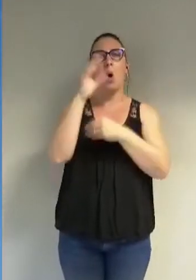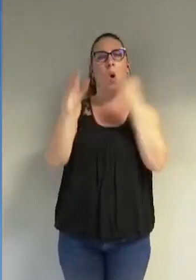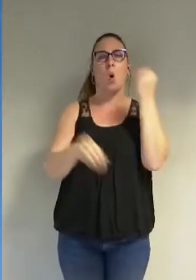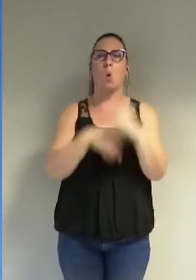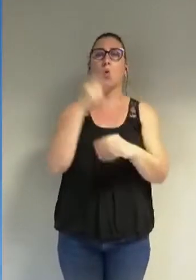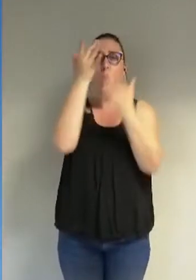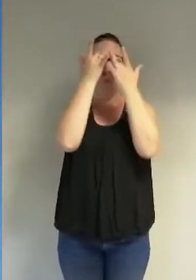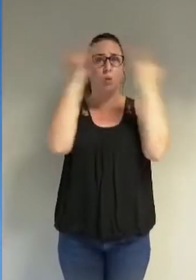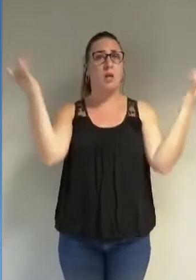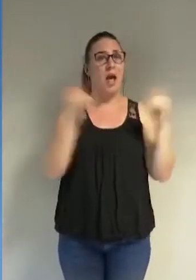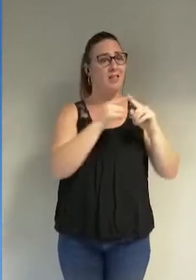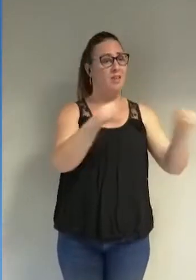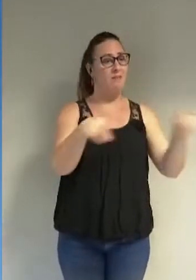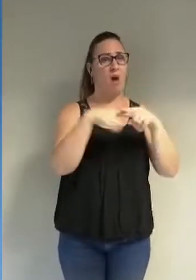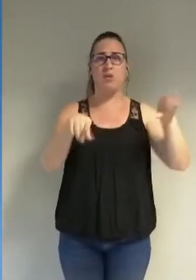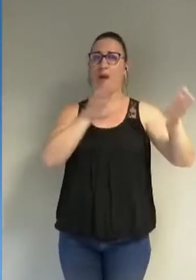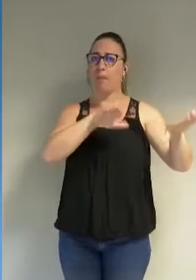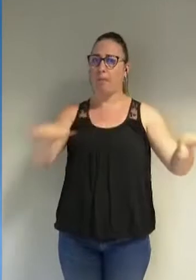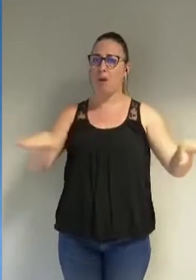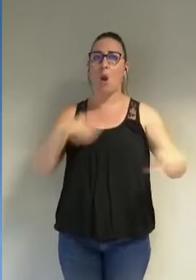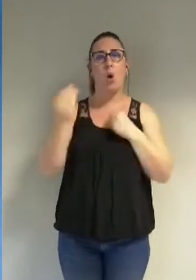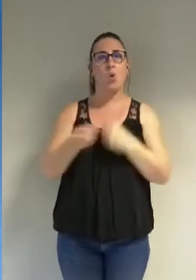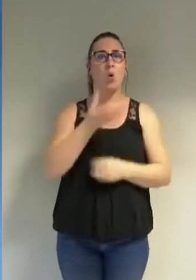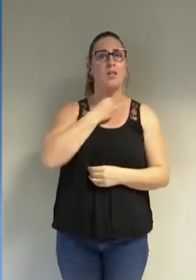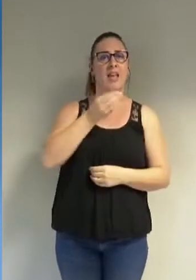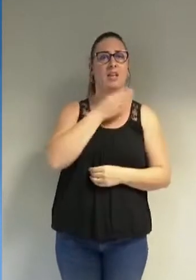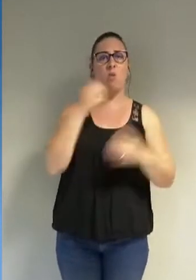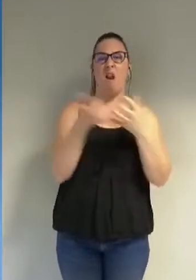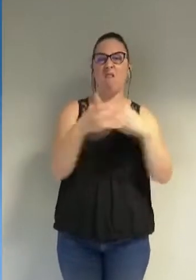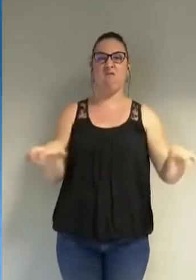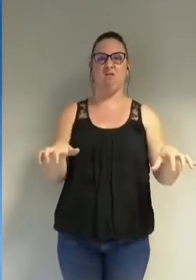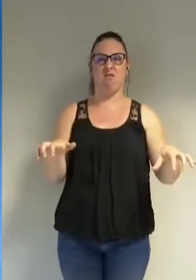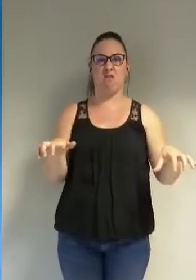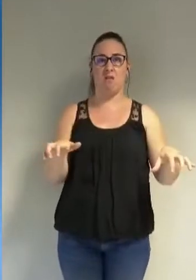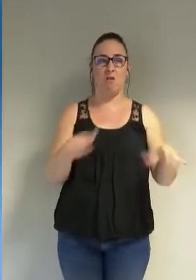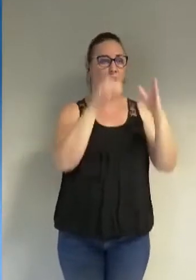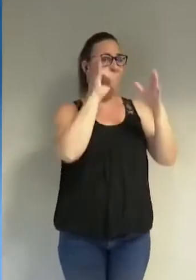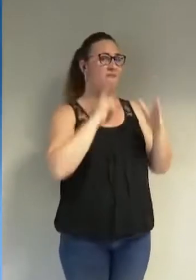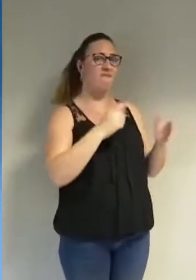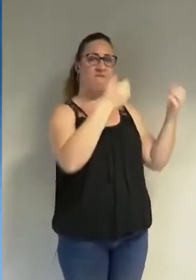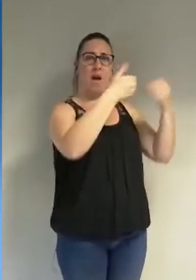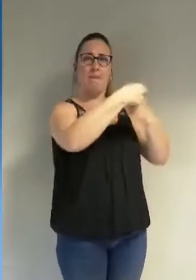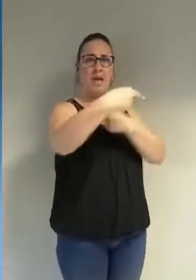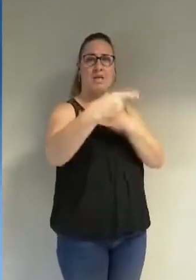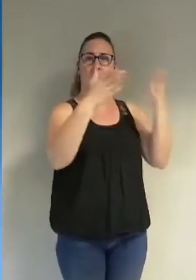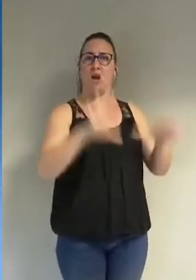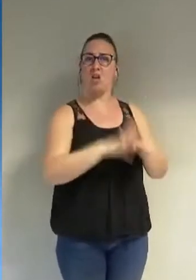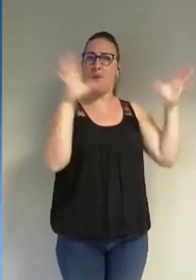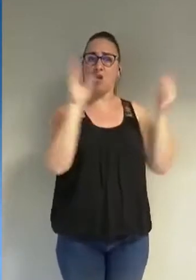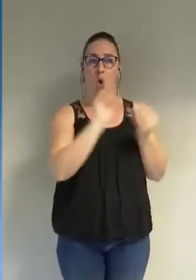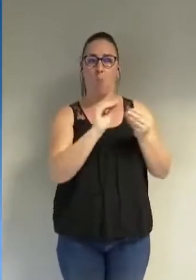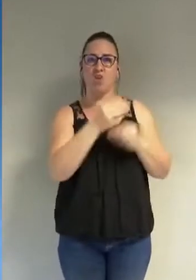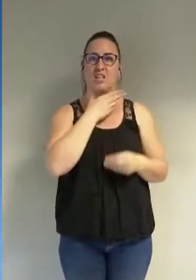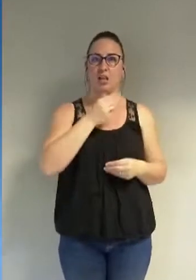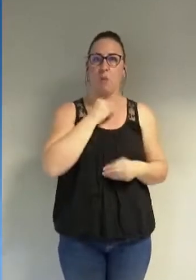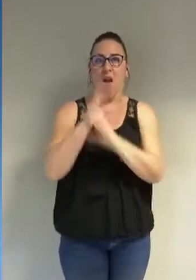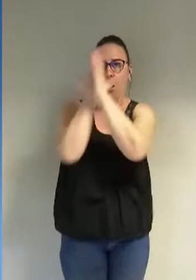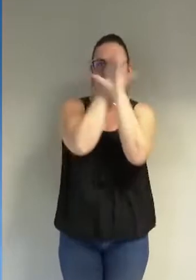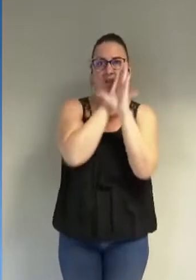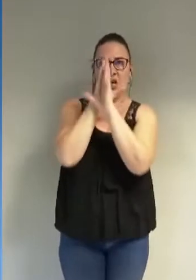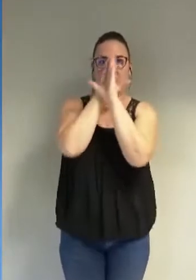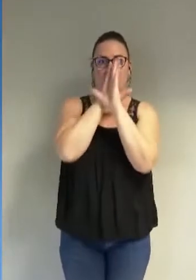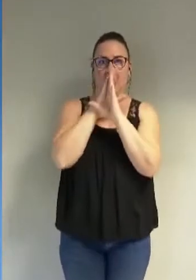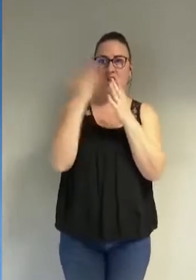culturel un apartheid sexuel où les femmes seraient des objets sexuels qui devraient se cacher de l'autre